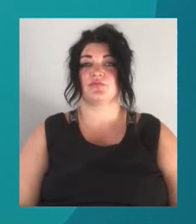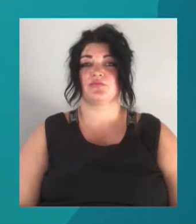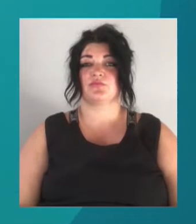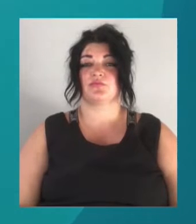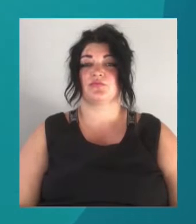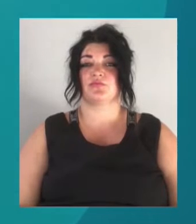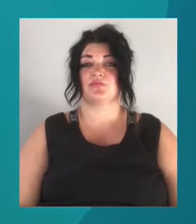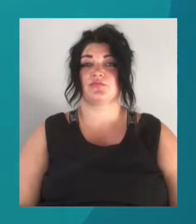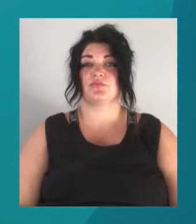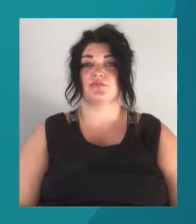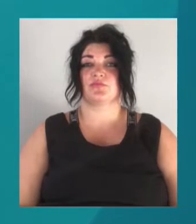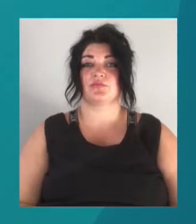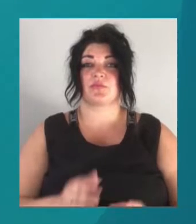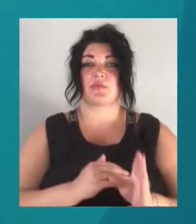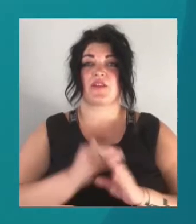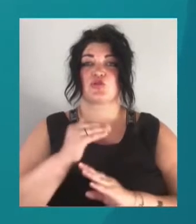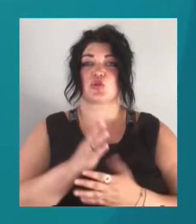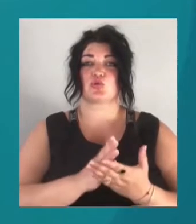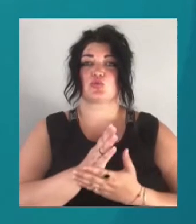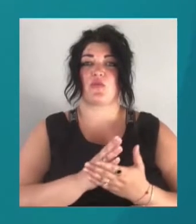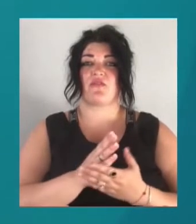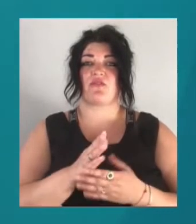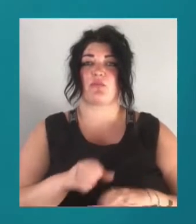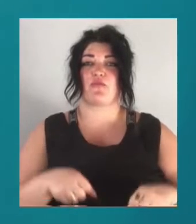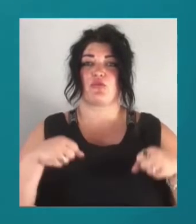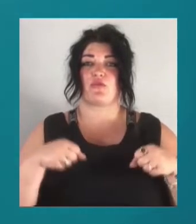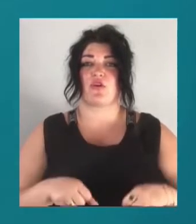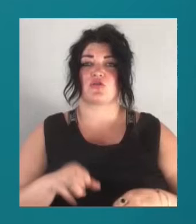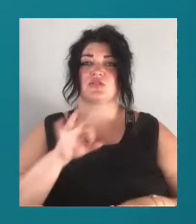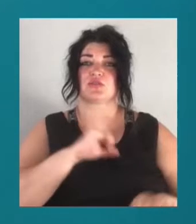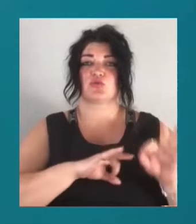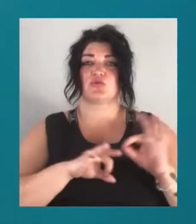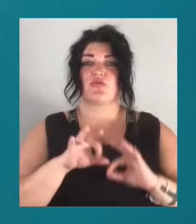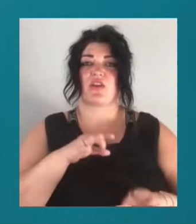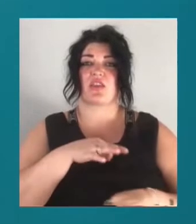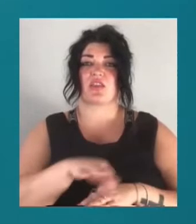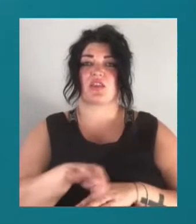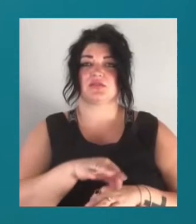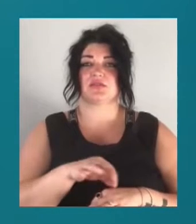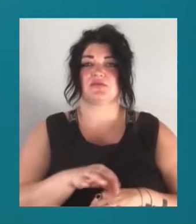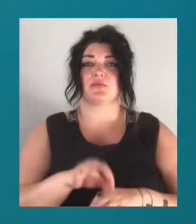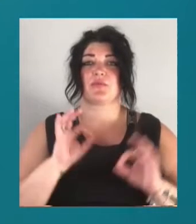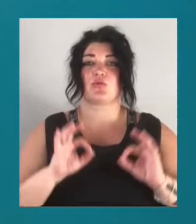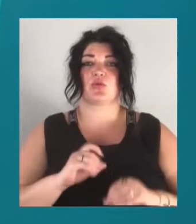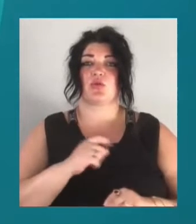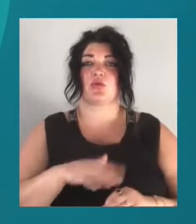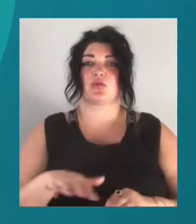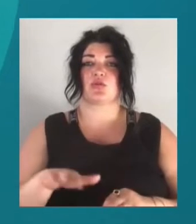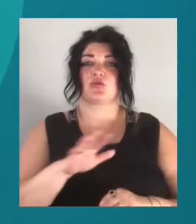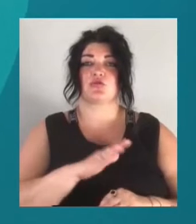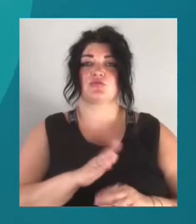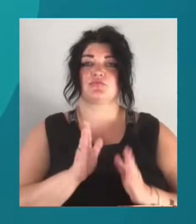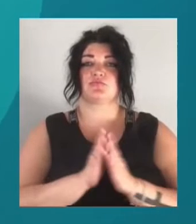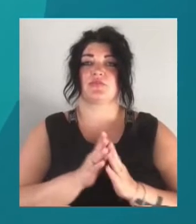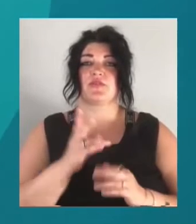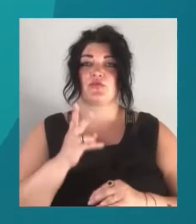Перевищення службових повноважень із застосуванням насильства. Таку підозру прокуратура Одесьчини вручила двом патрульним поліцейським.